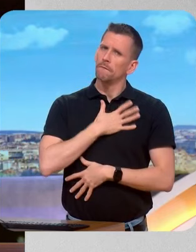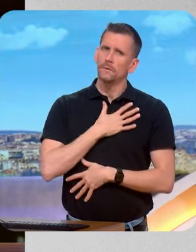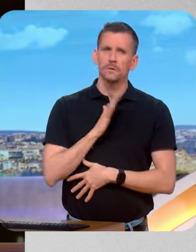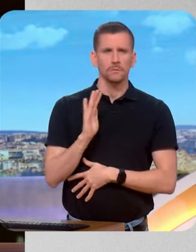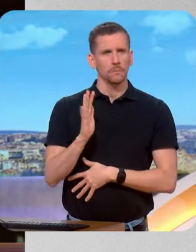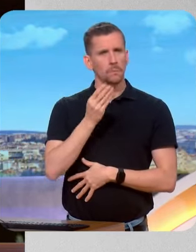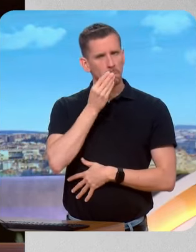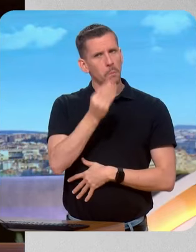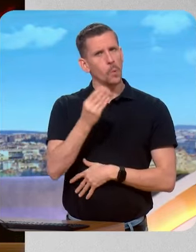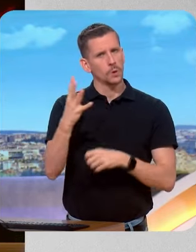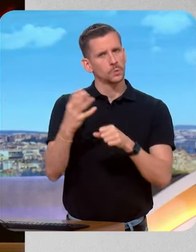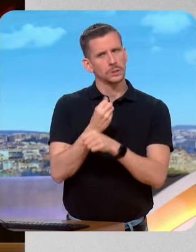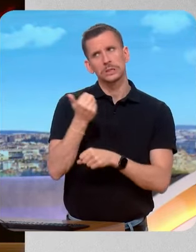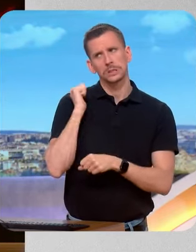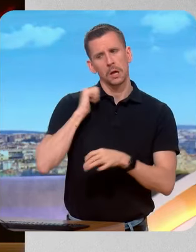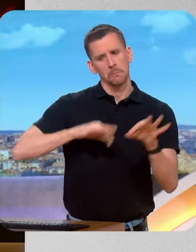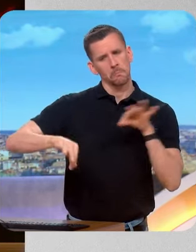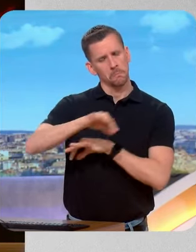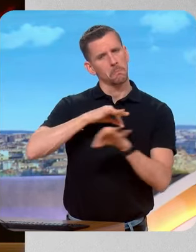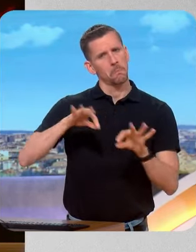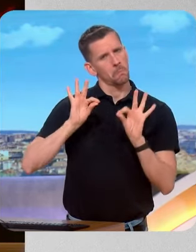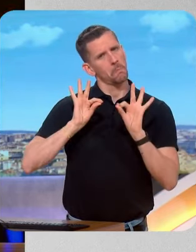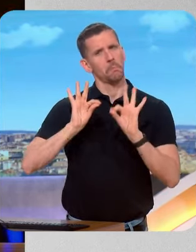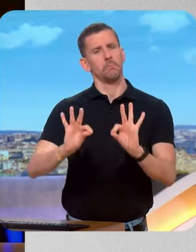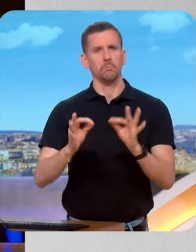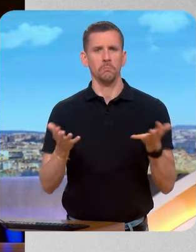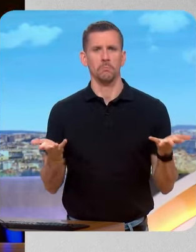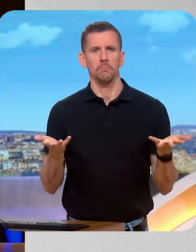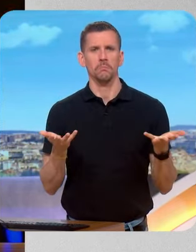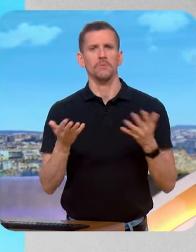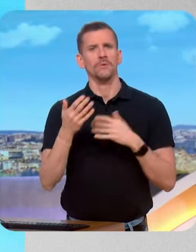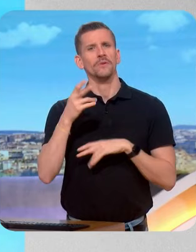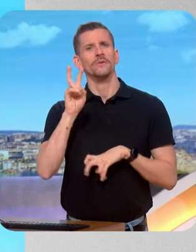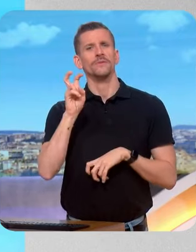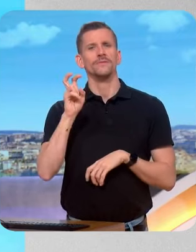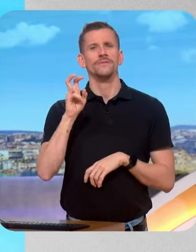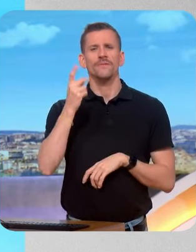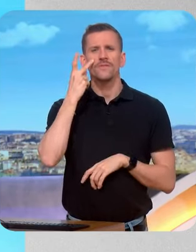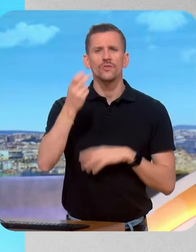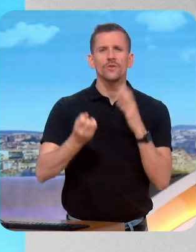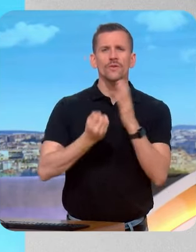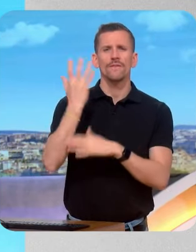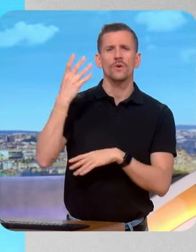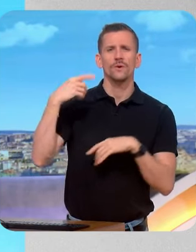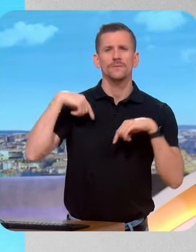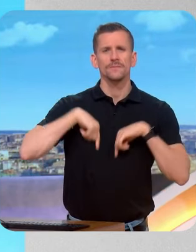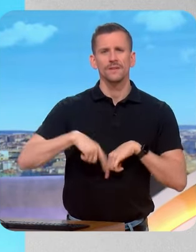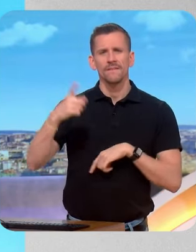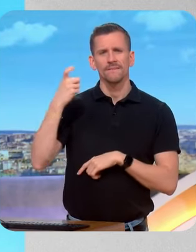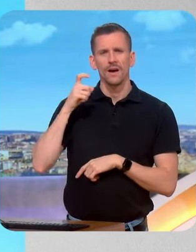été franchi hier. Vous savez, quand je vois arriver, par exemple, de nouveaux ministres savoyards, comme mon ami Marina Ferrari,